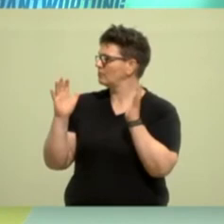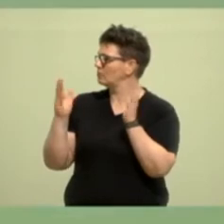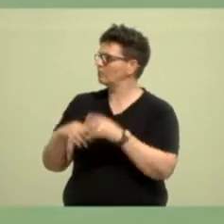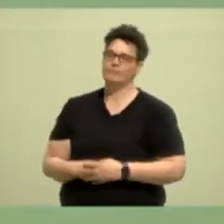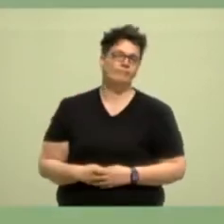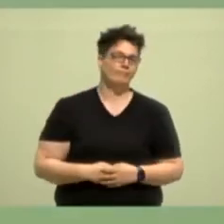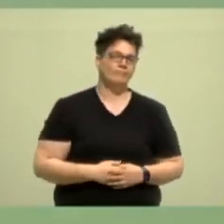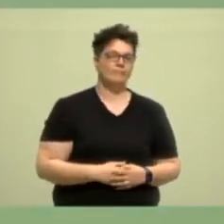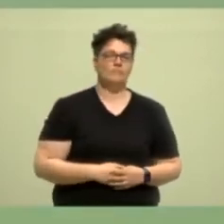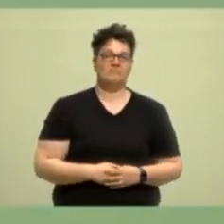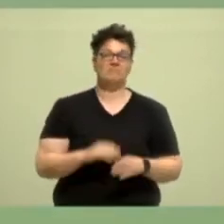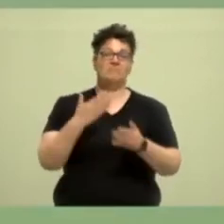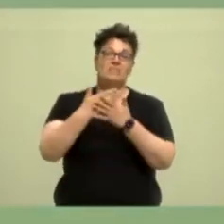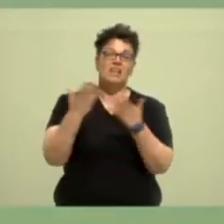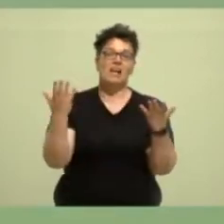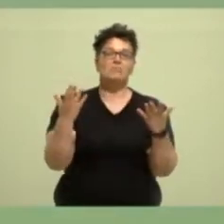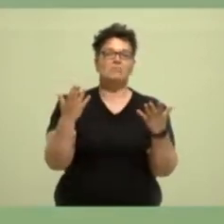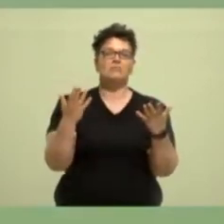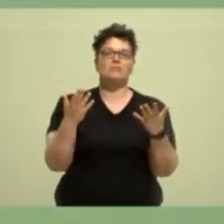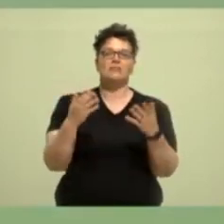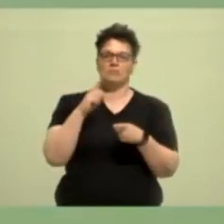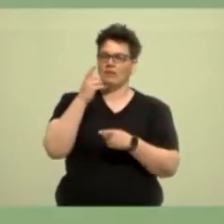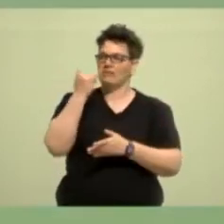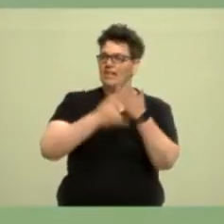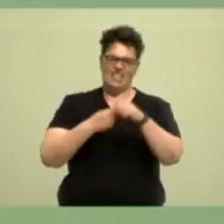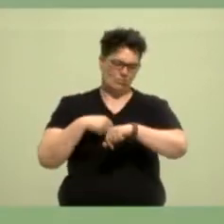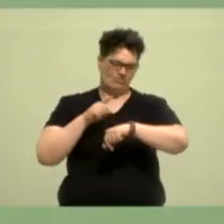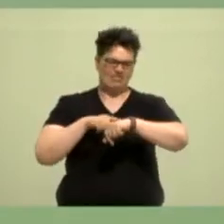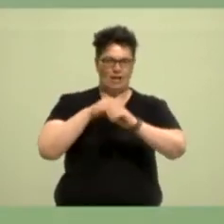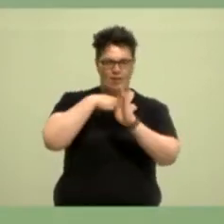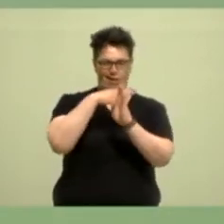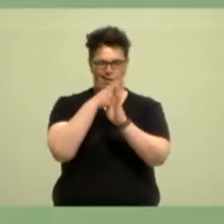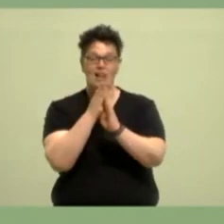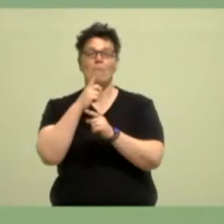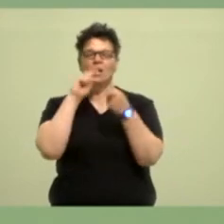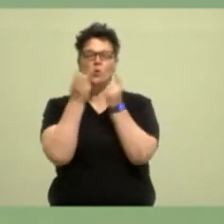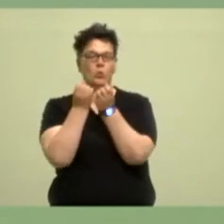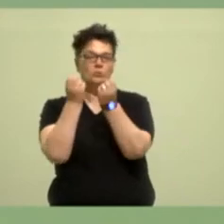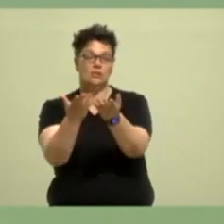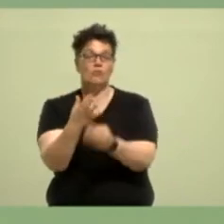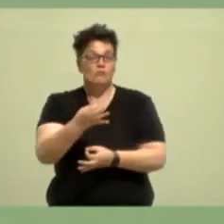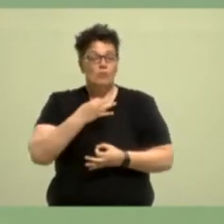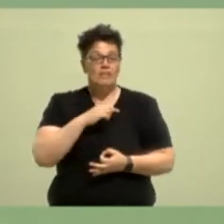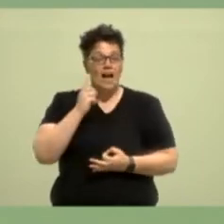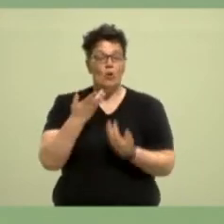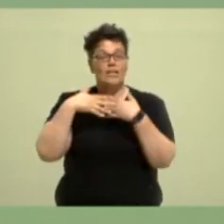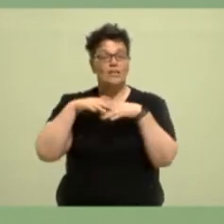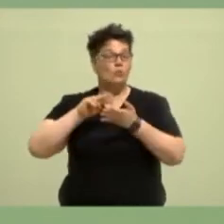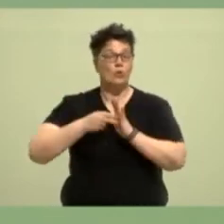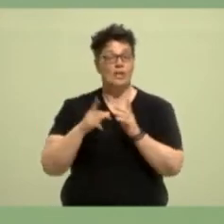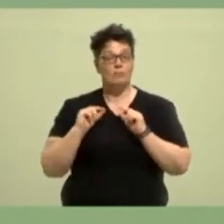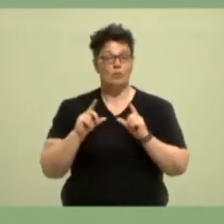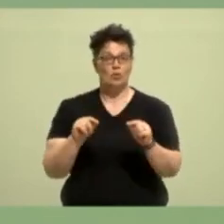Von daher, ich finde, ist es aber noch zuletzt, meine Zeit ist nicht mehr lange, möchte ich noch kurz sagen, für mich ist auch Integrationspolitik, dass es eine